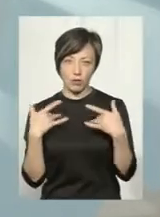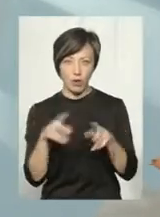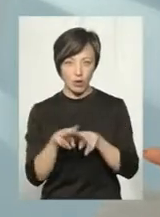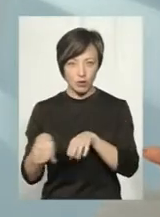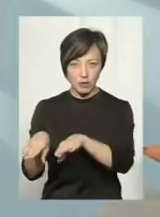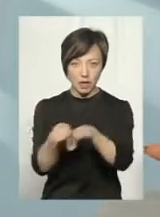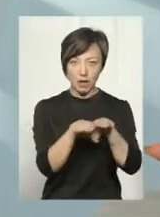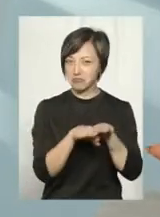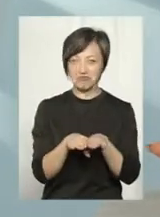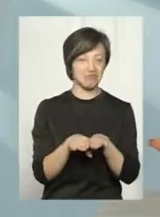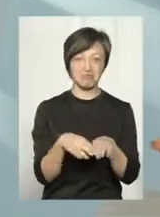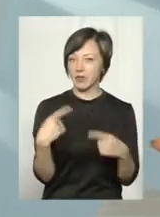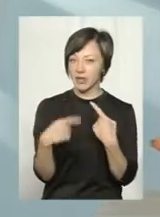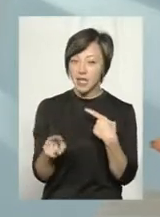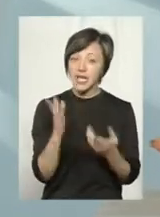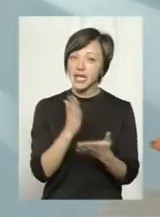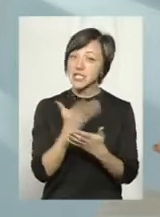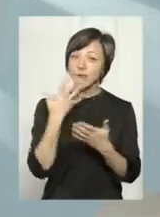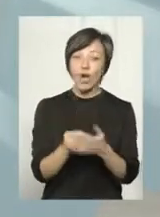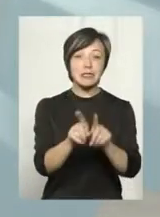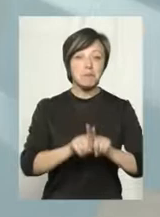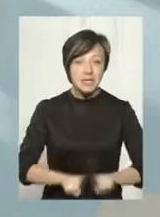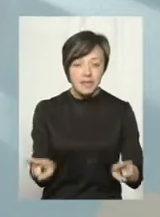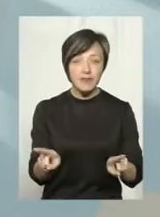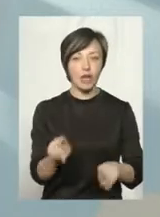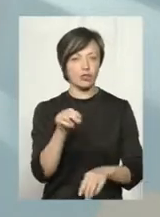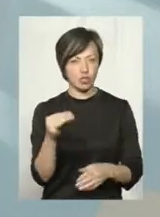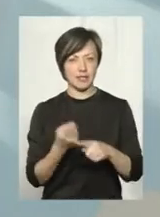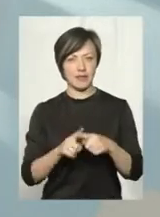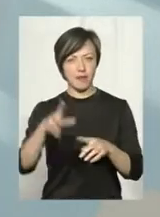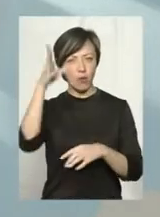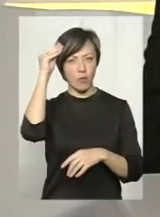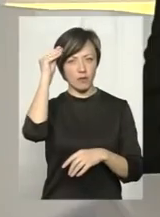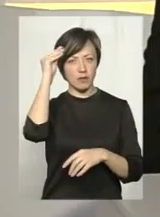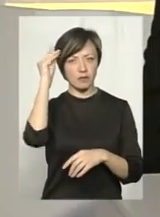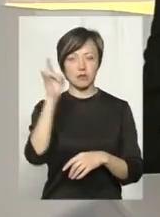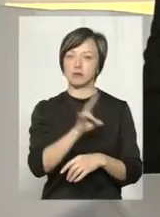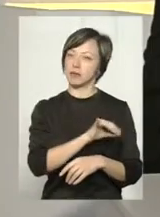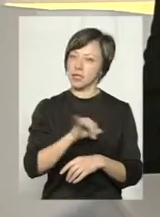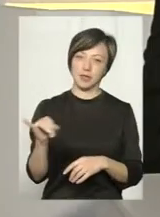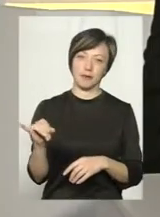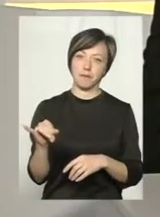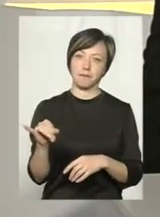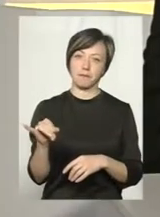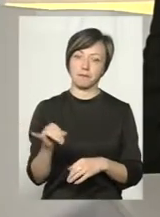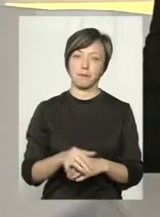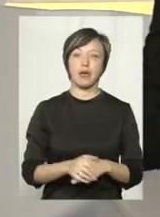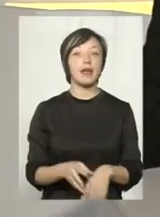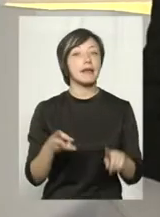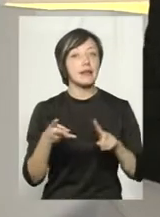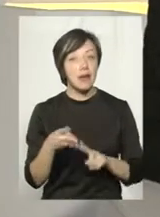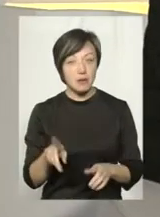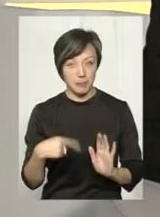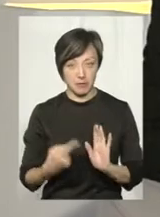Звичайно, ні. Є своя специфіка. Чи це враховано? Ні. Третье